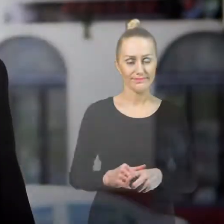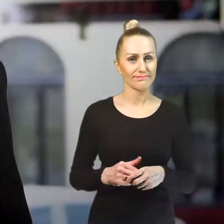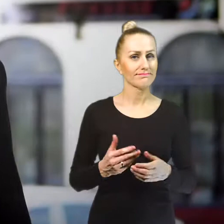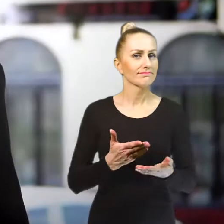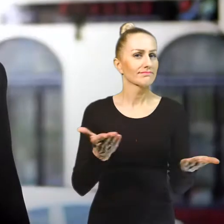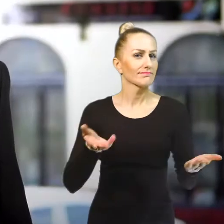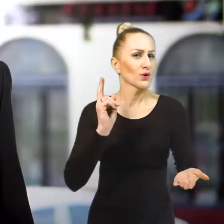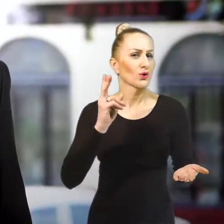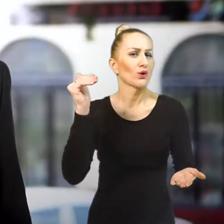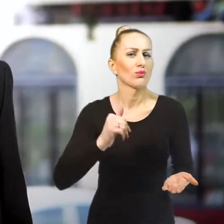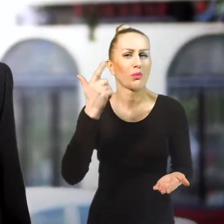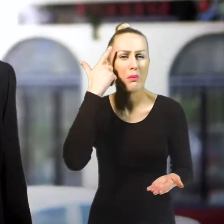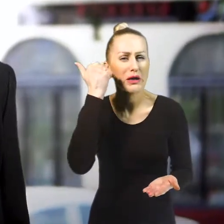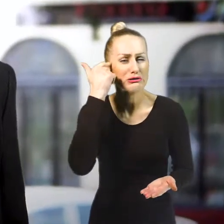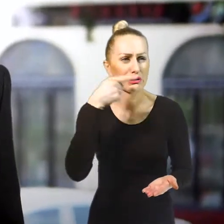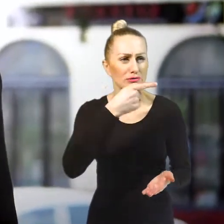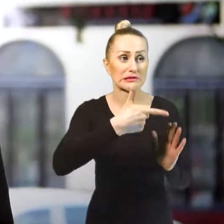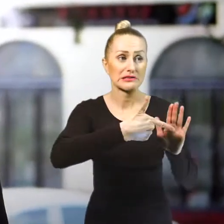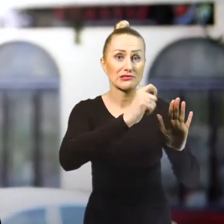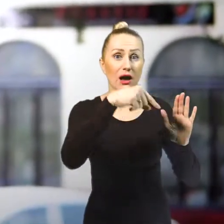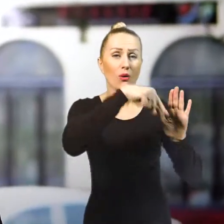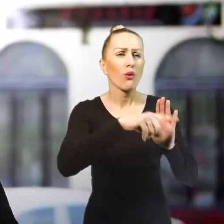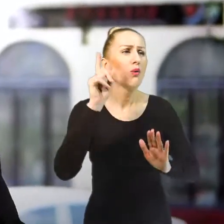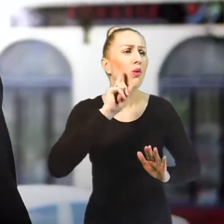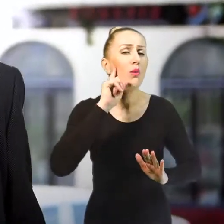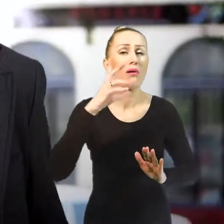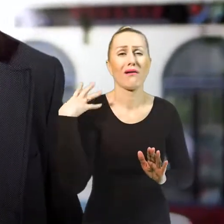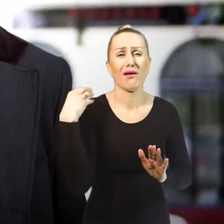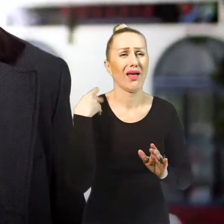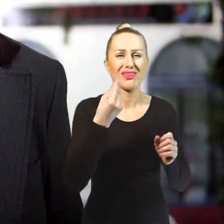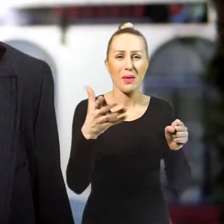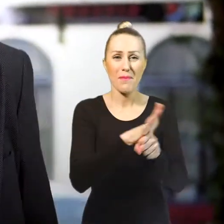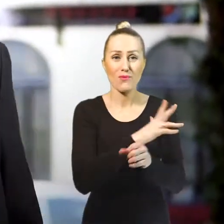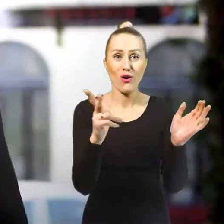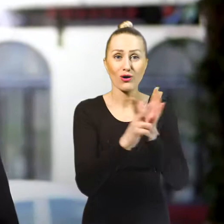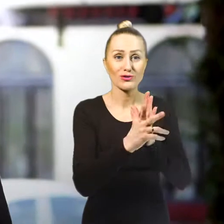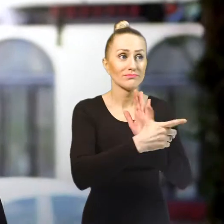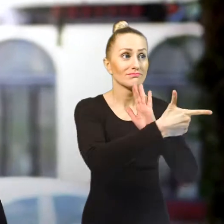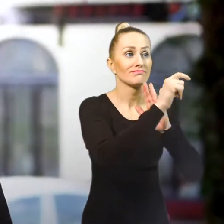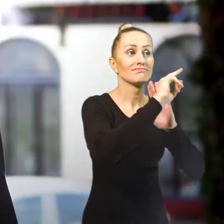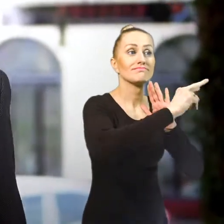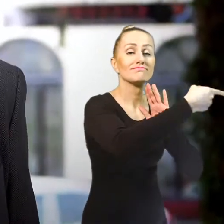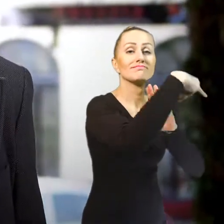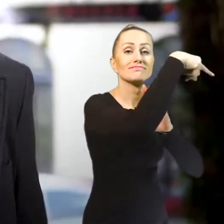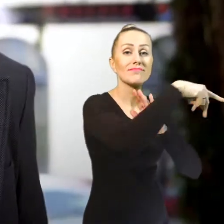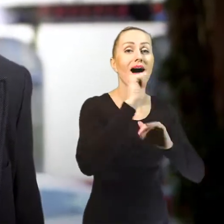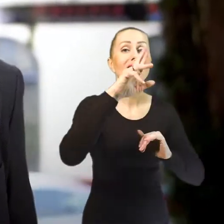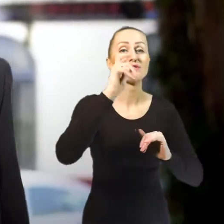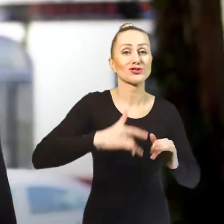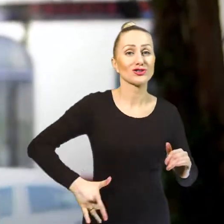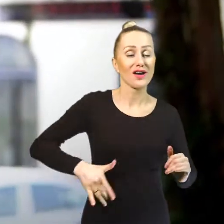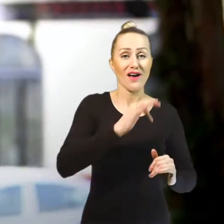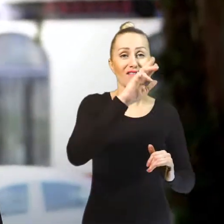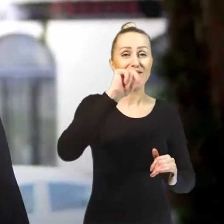Kto by przypuszczał, że strzały, które odda pewien niespełna osiemnastolatek do arcyksięcia Franciszka